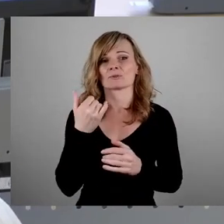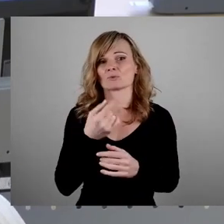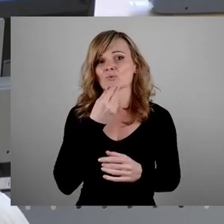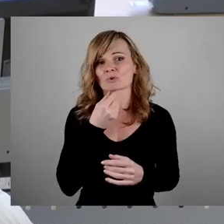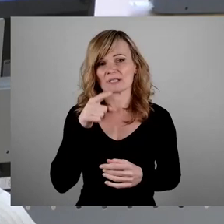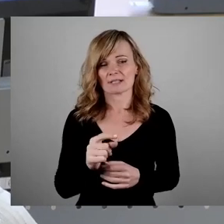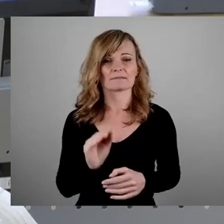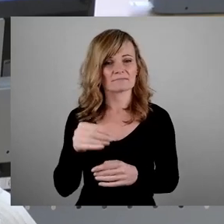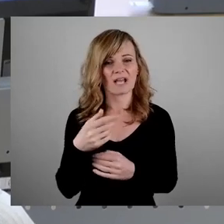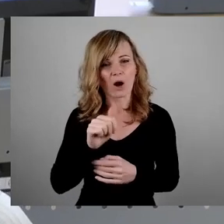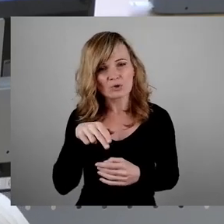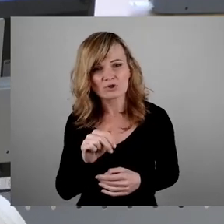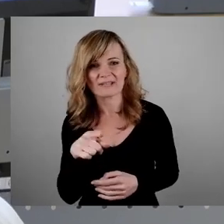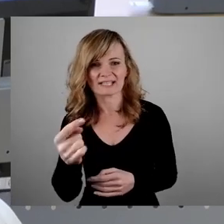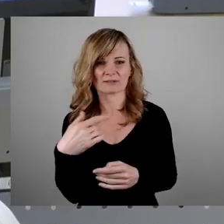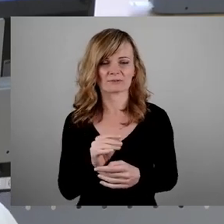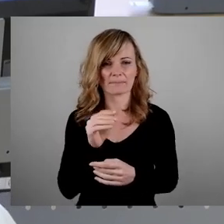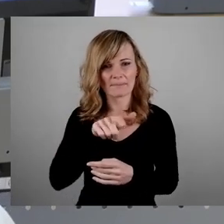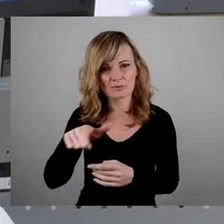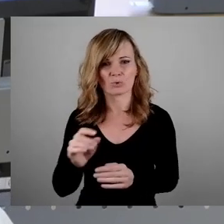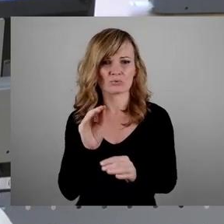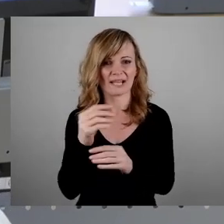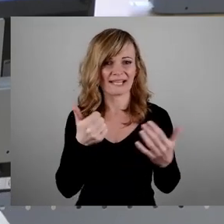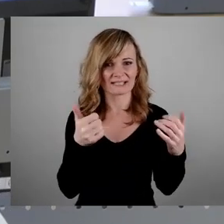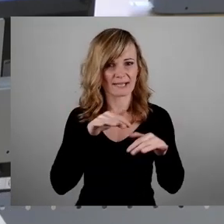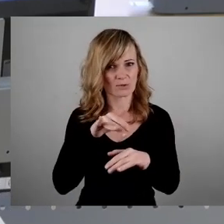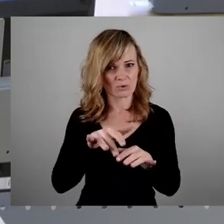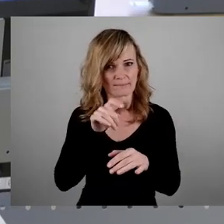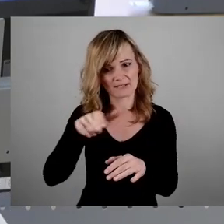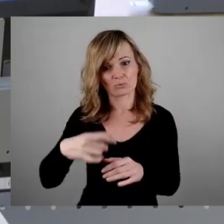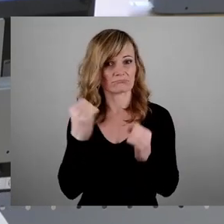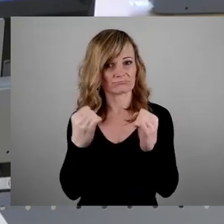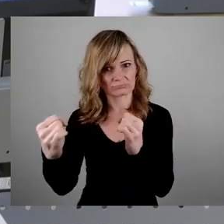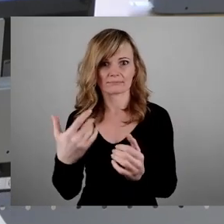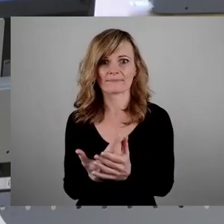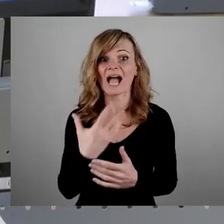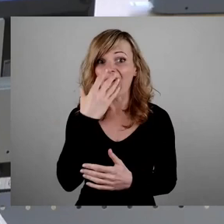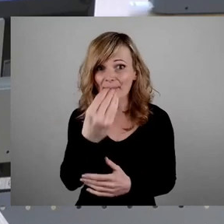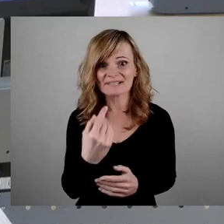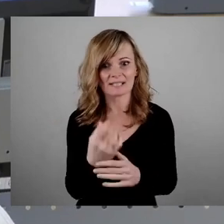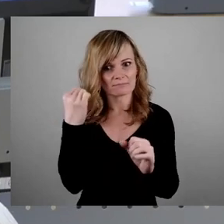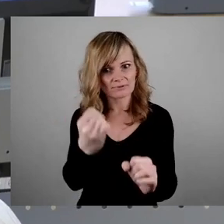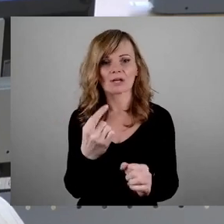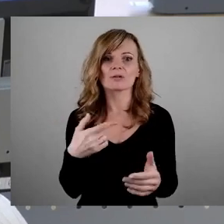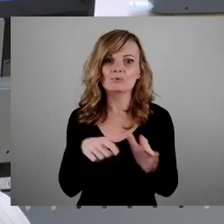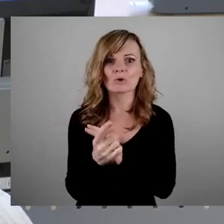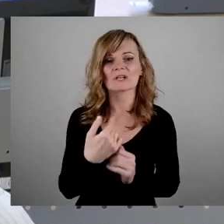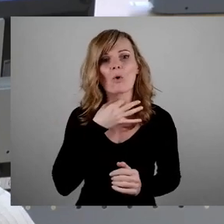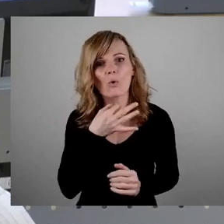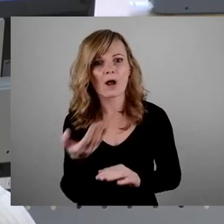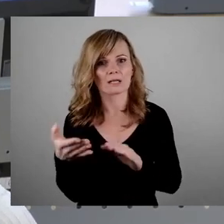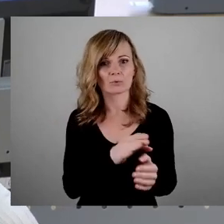und weitere Verfolgte ermordet. Wir sprechen außerdem von der absichtlichen Ermordung durch den Hungertod von ca. Millionen